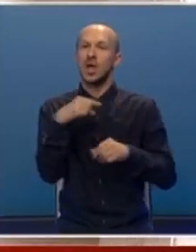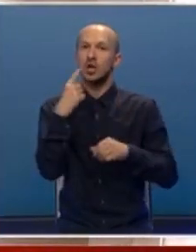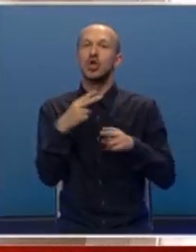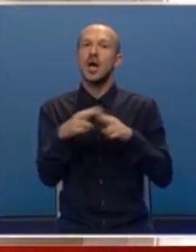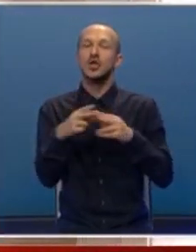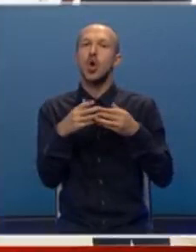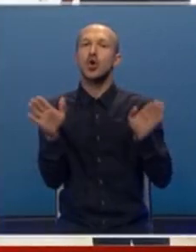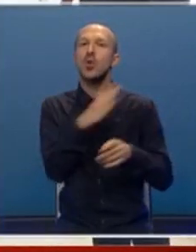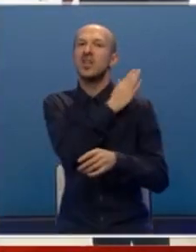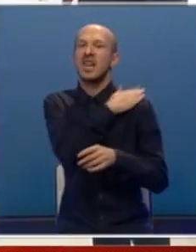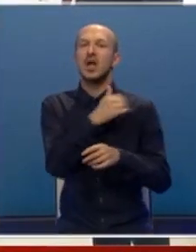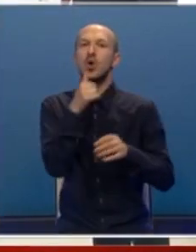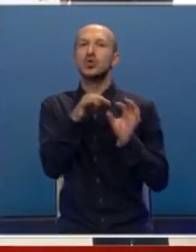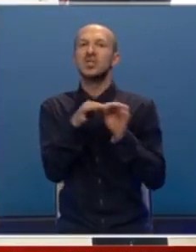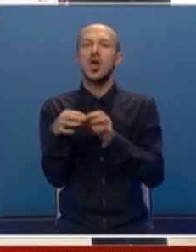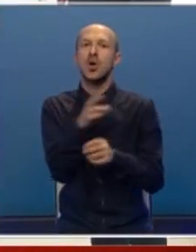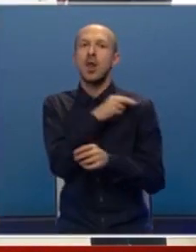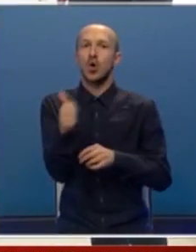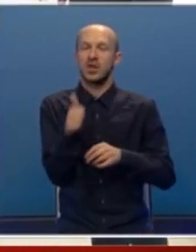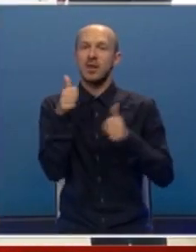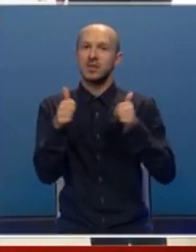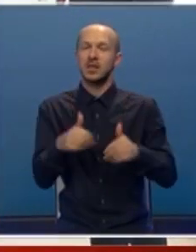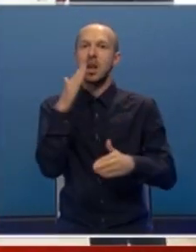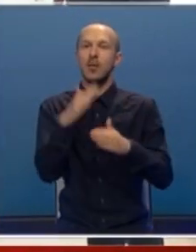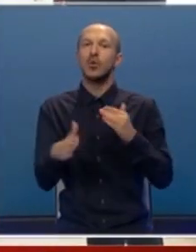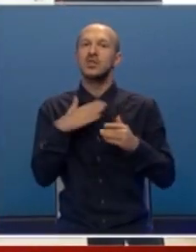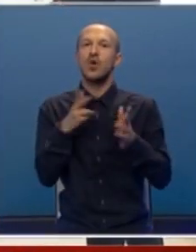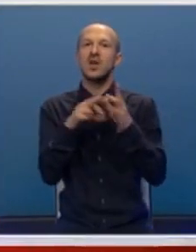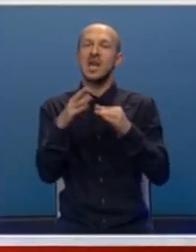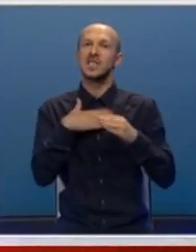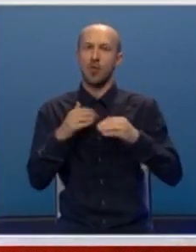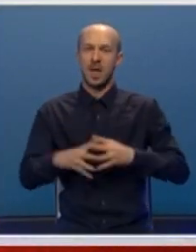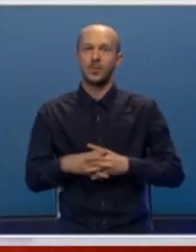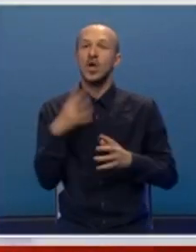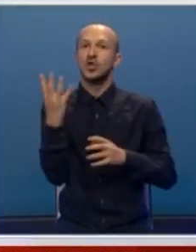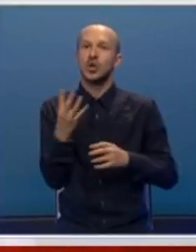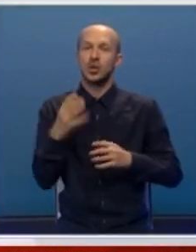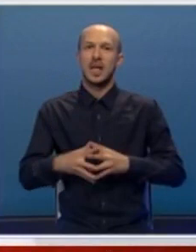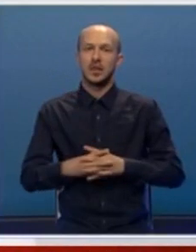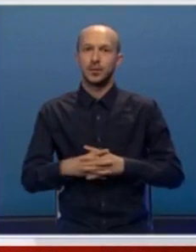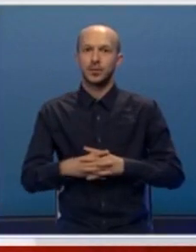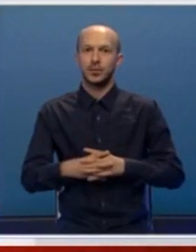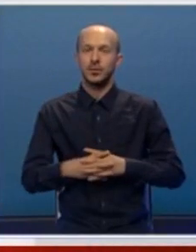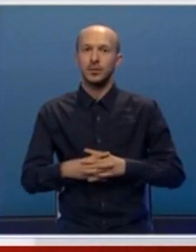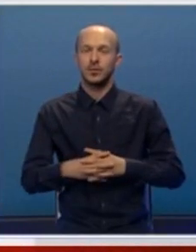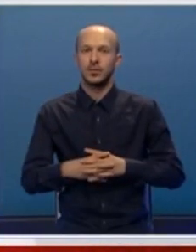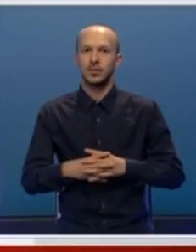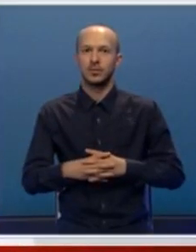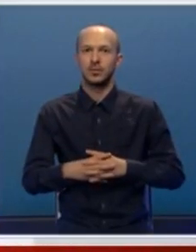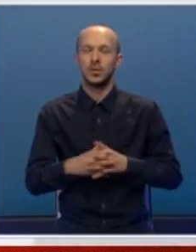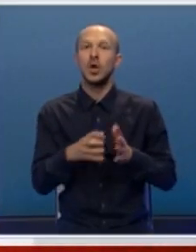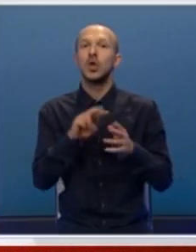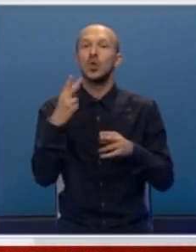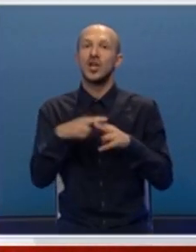rješili ogromnog tereta koji su nosili godinama. Sada su napokon svojina svoje. Četre godine, čekao sam. Dobio